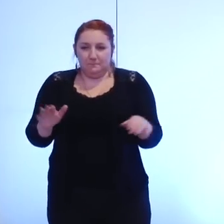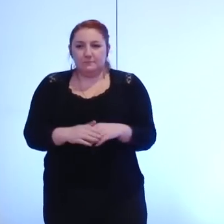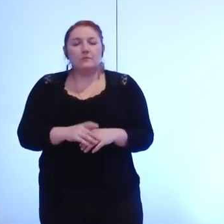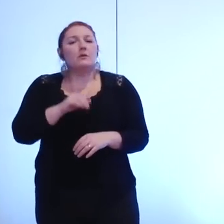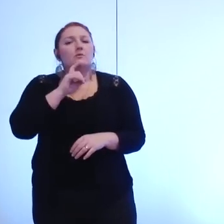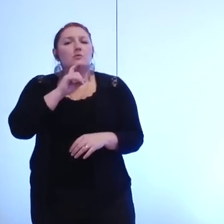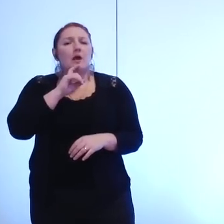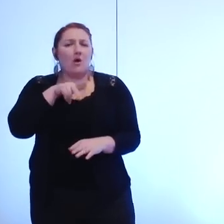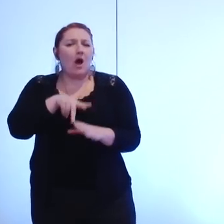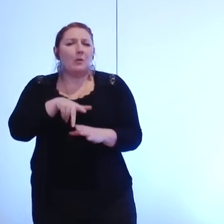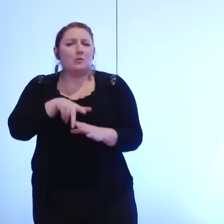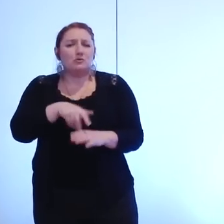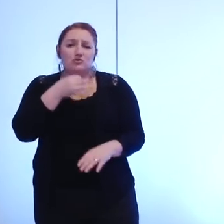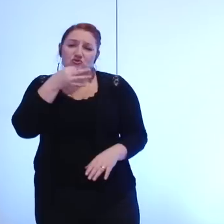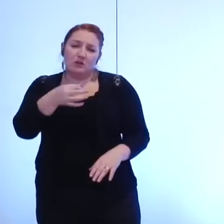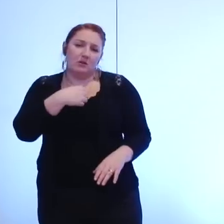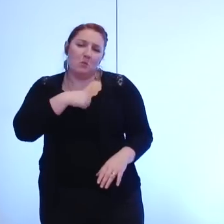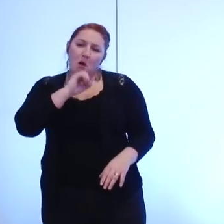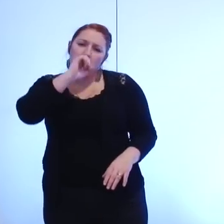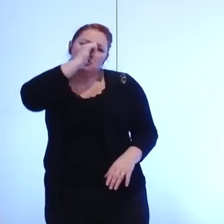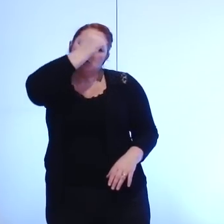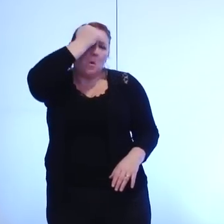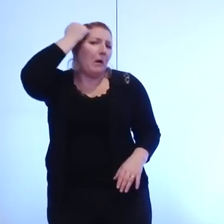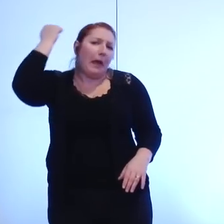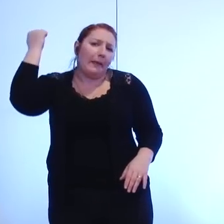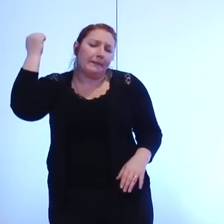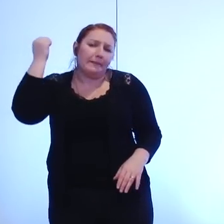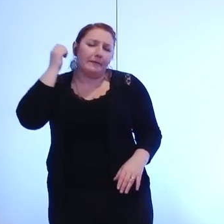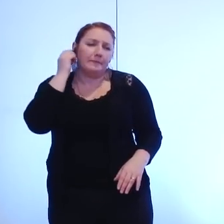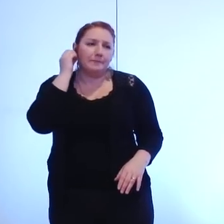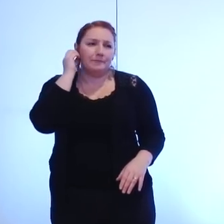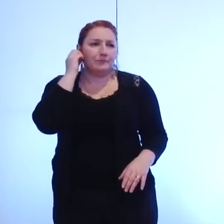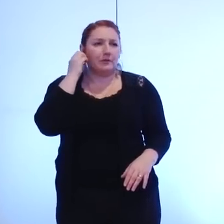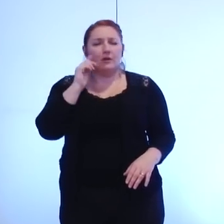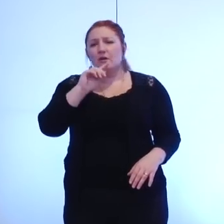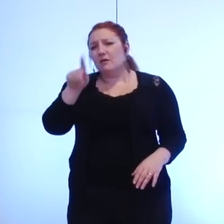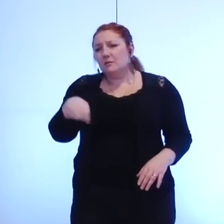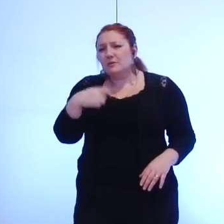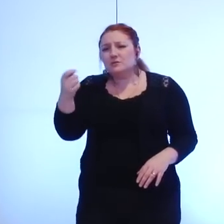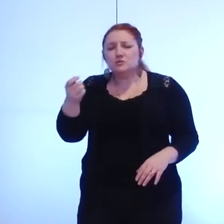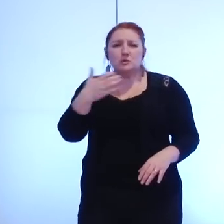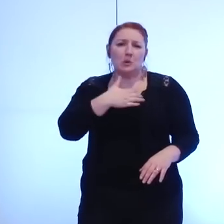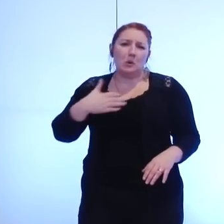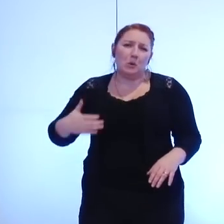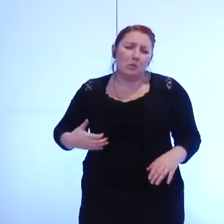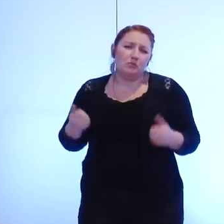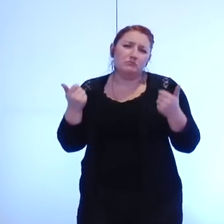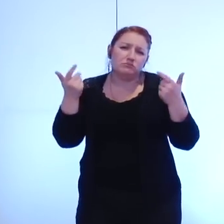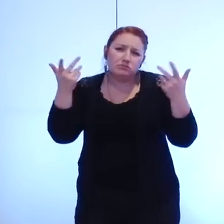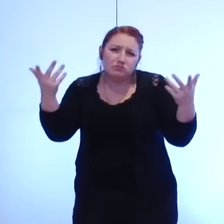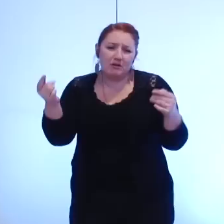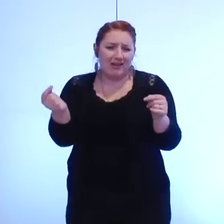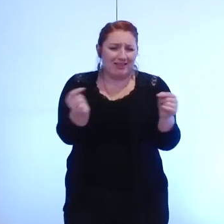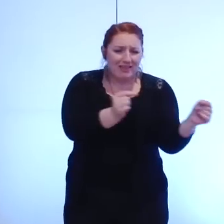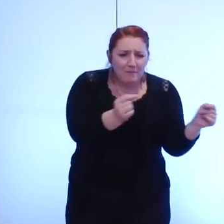même si beaucoup de communes organisent des débats un débat plusieurs débats